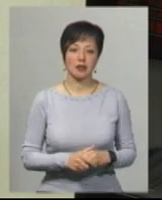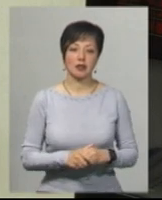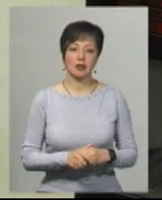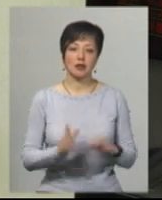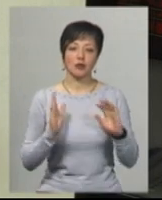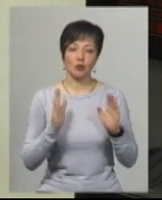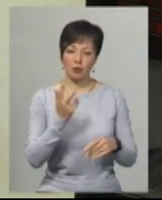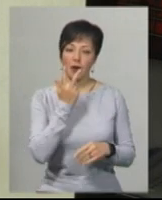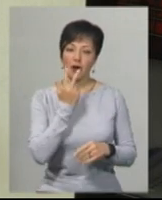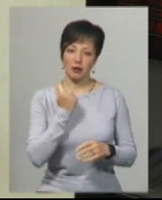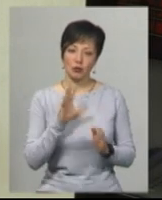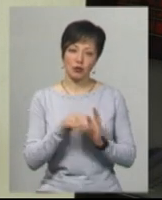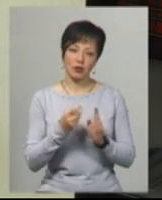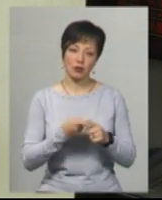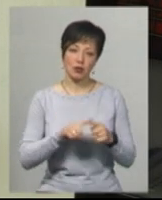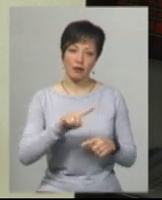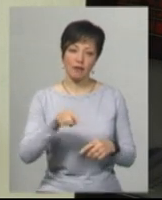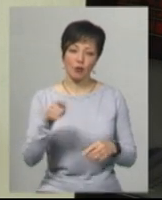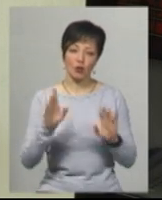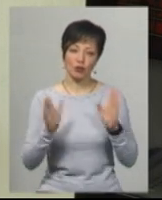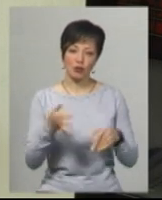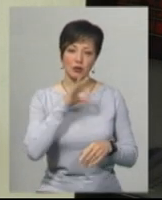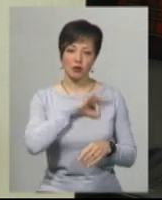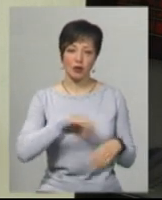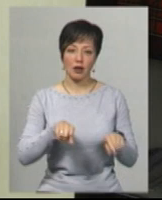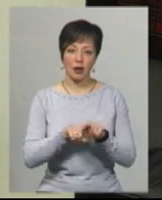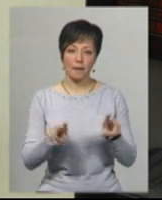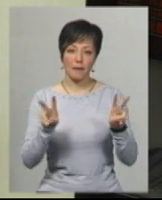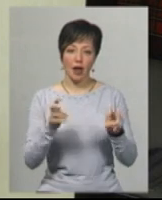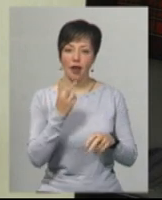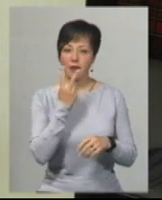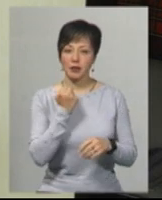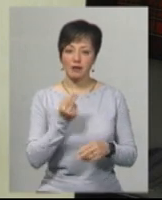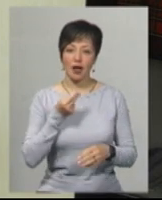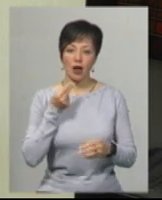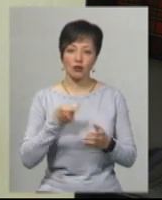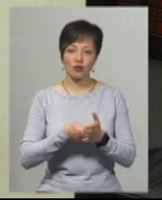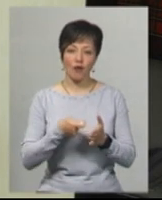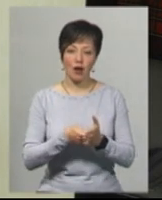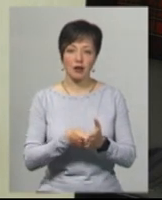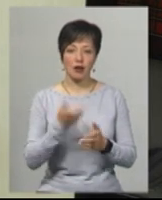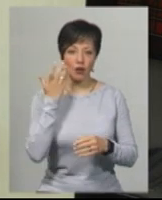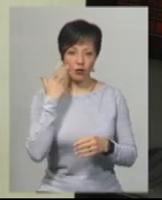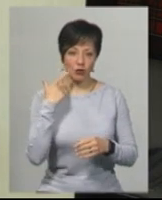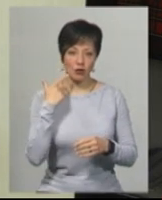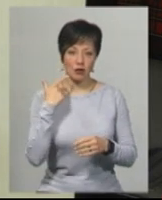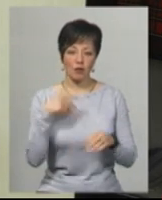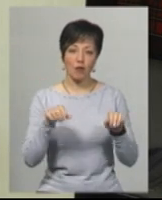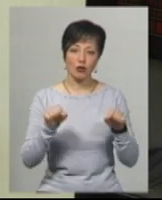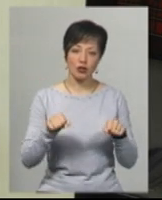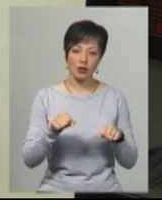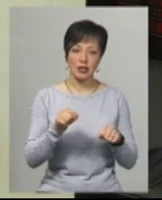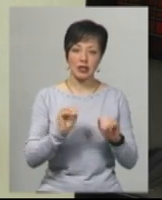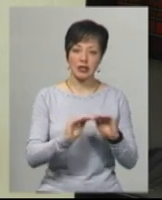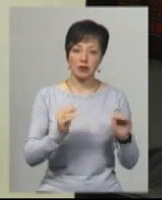Будемо адаптуватися до цих вимог, будемо застосовувати таке поняття, як адаптивне харчування, тобто, коли, можливо,